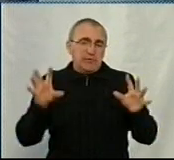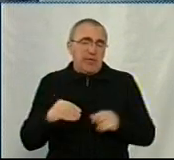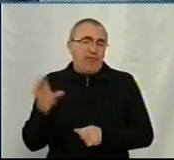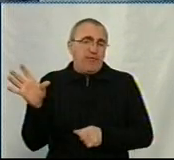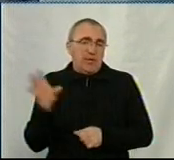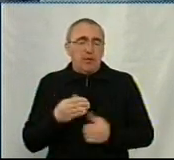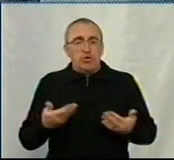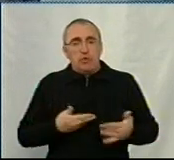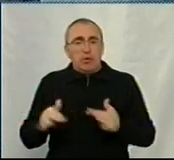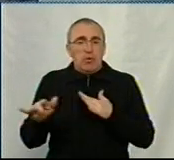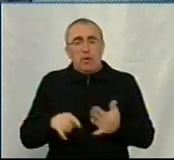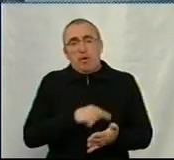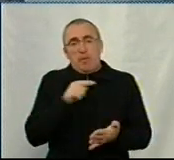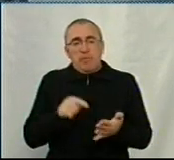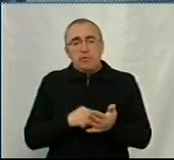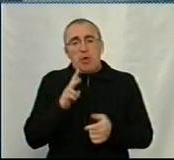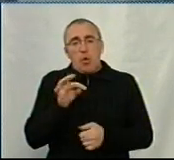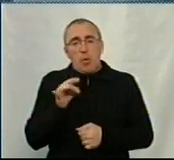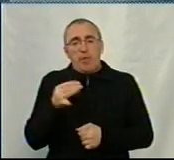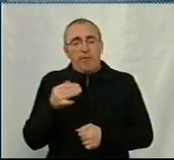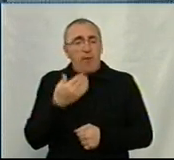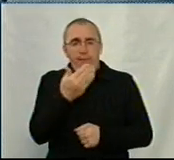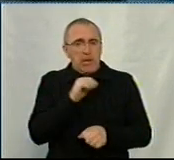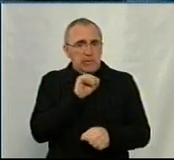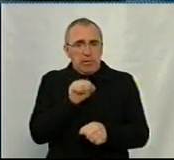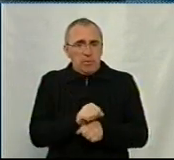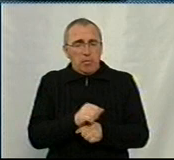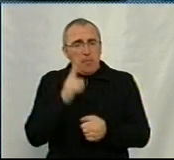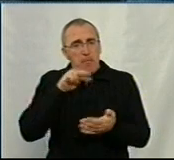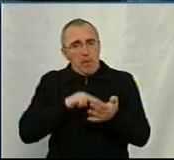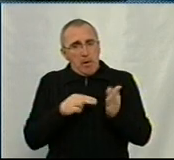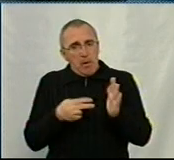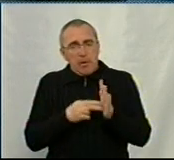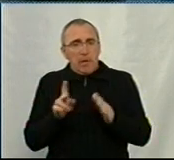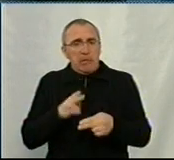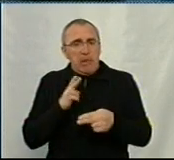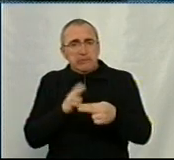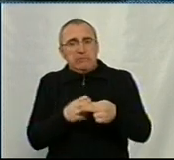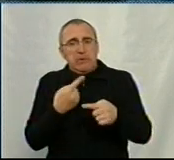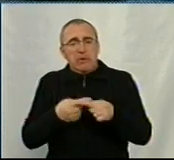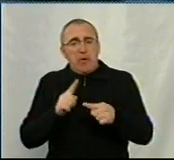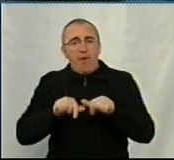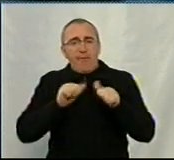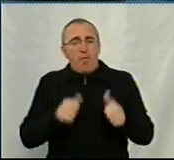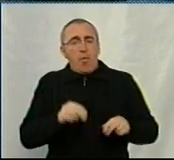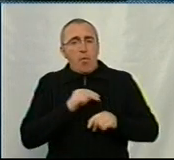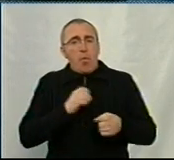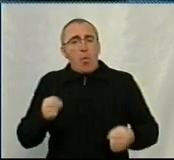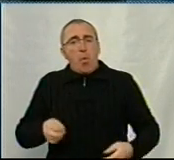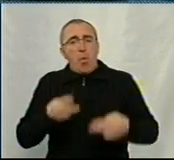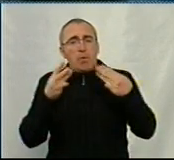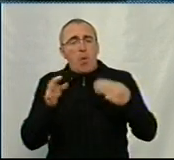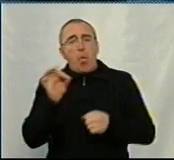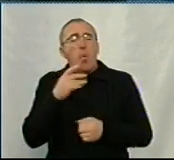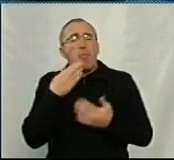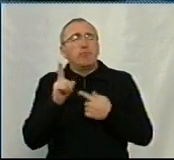життєдіяльності міста Кропивницького. А вас це не зупинить в плані того, що не завадить така форма роботи онлайн, про що мова?